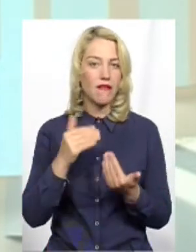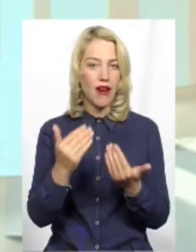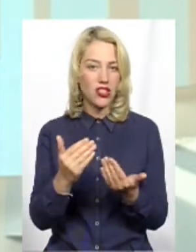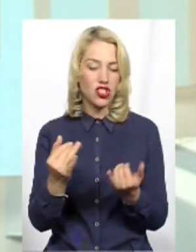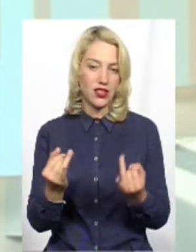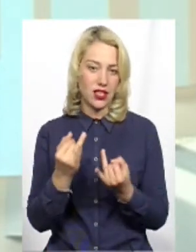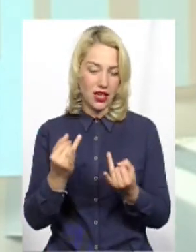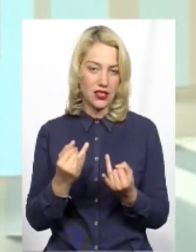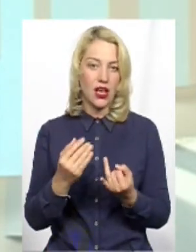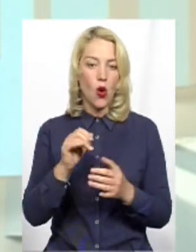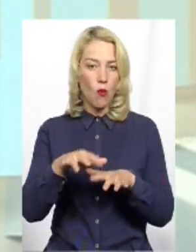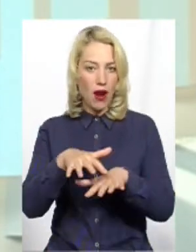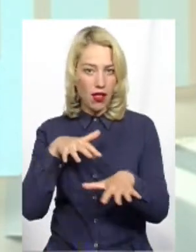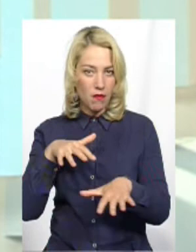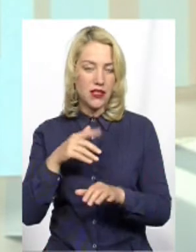визначатись вам.